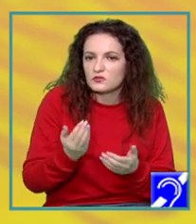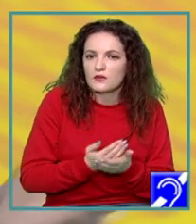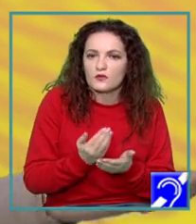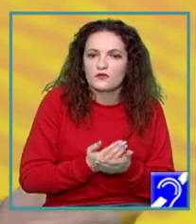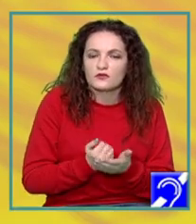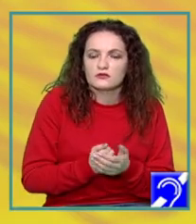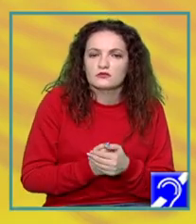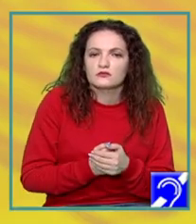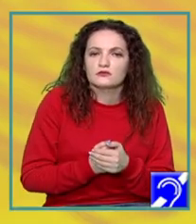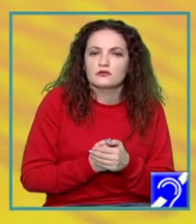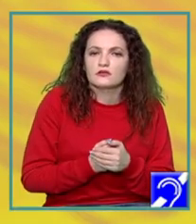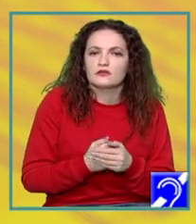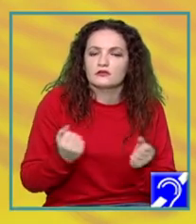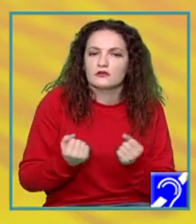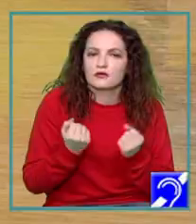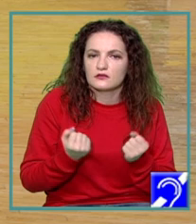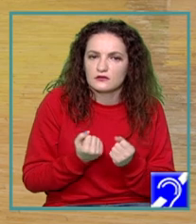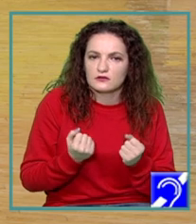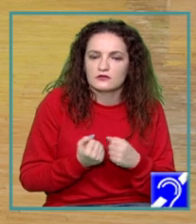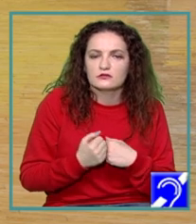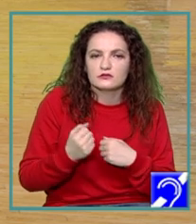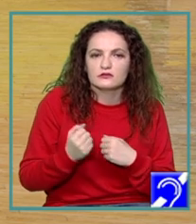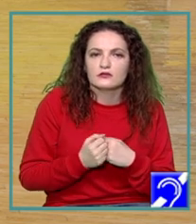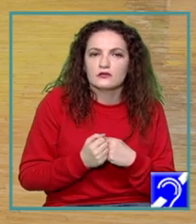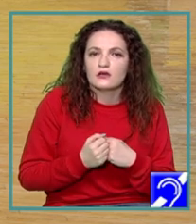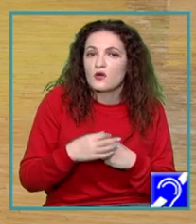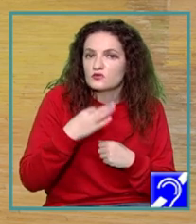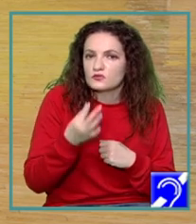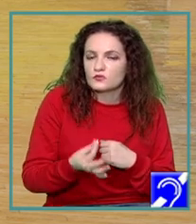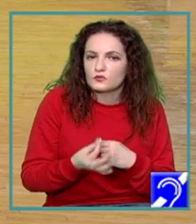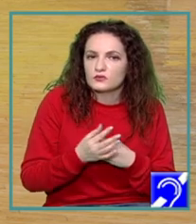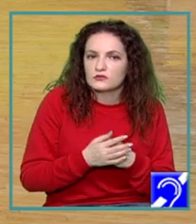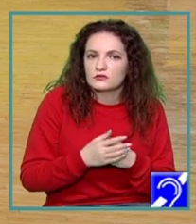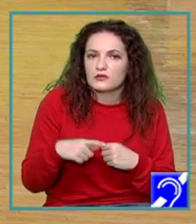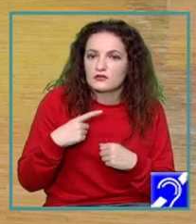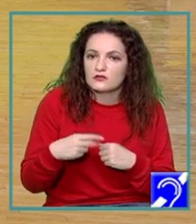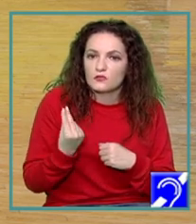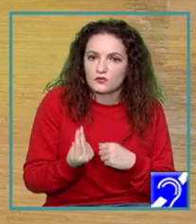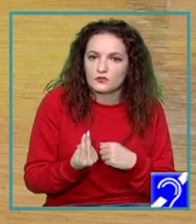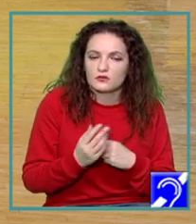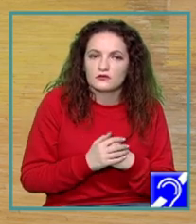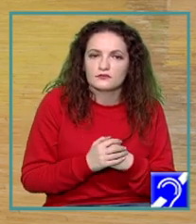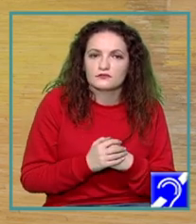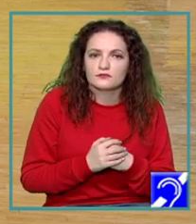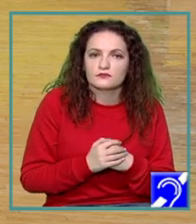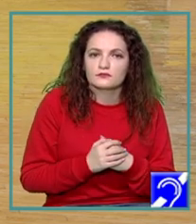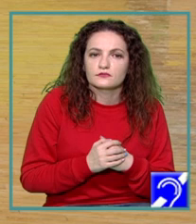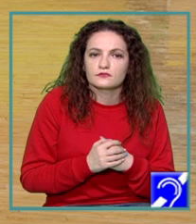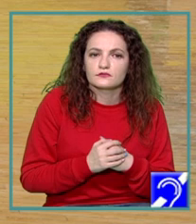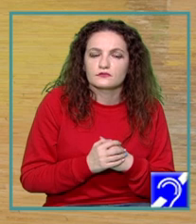cabinet și în activitățile de consiliere de grup, mi-au spus că funcționează. Și să știți că